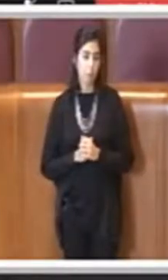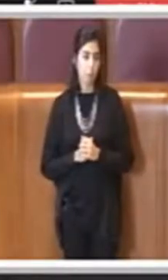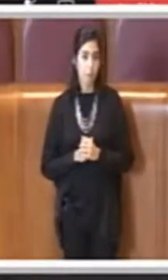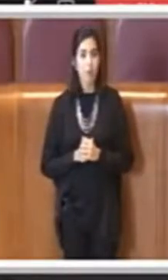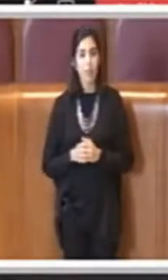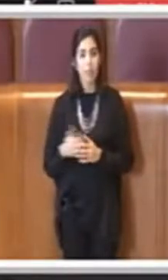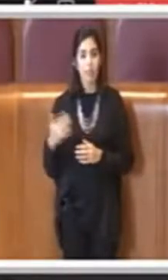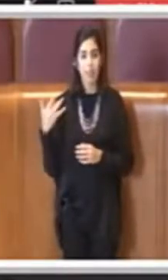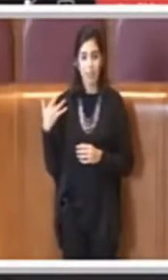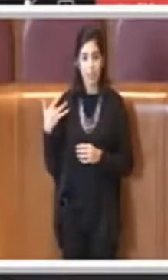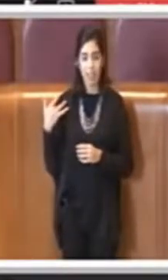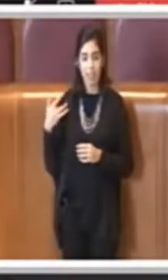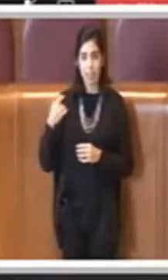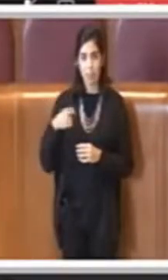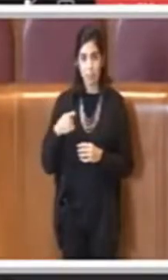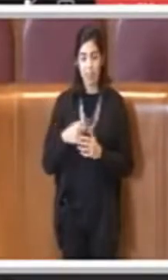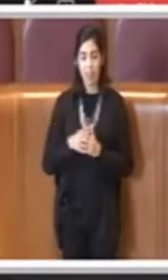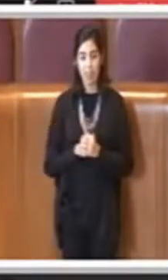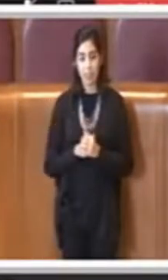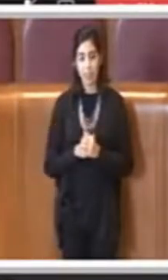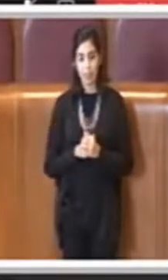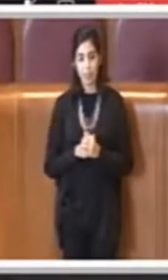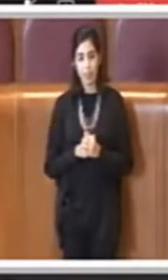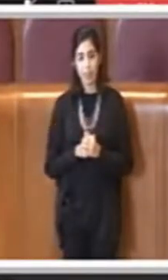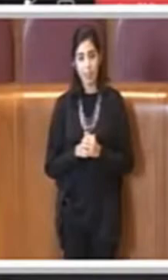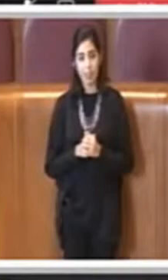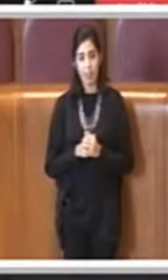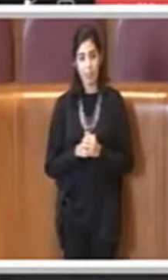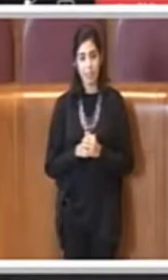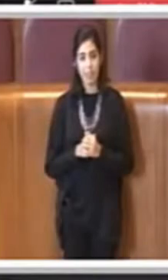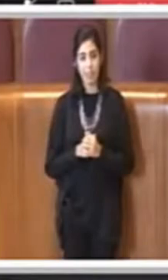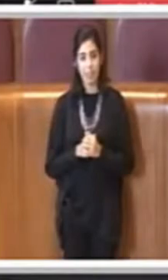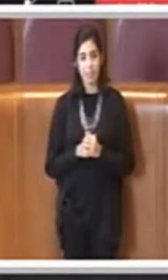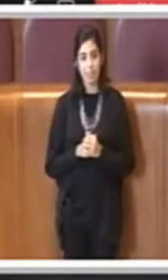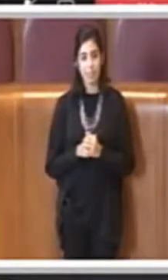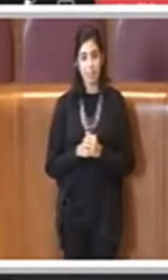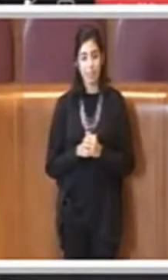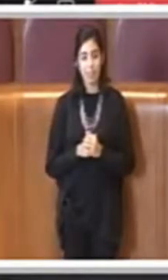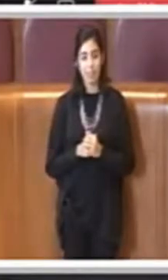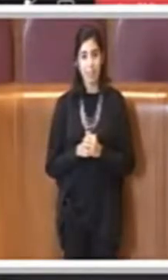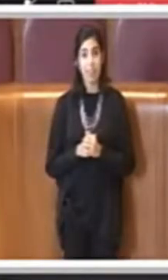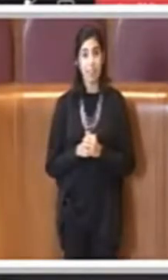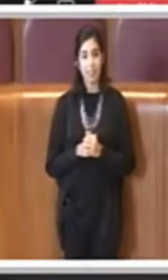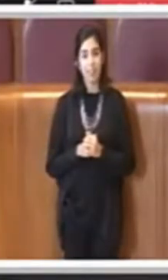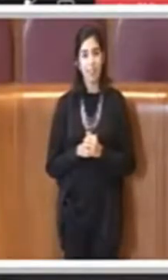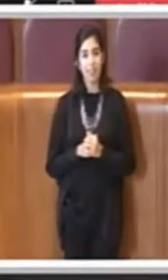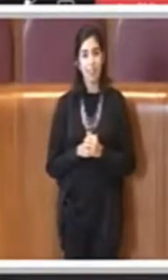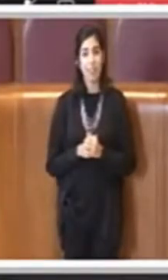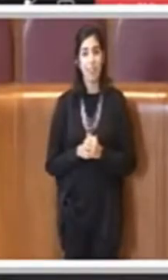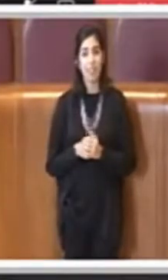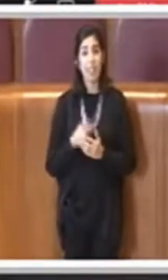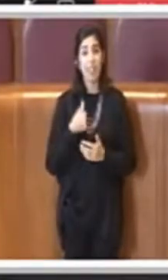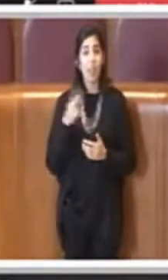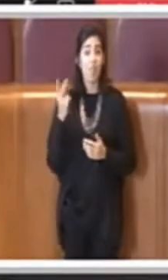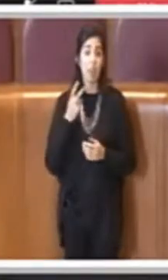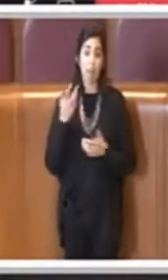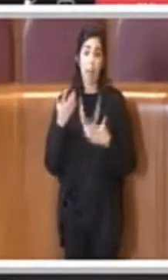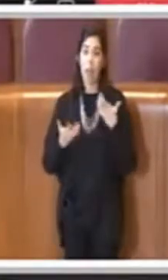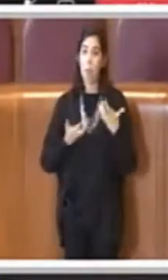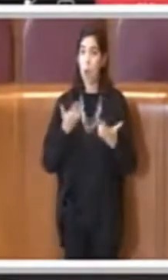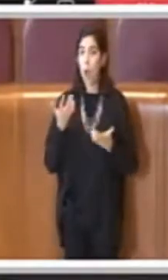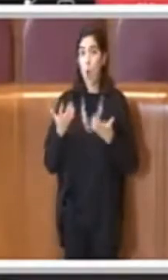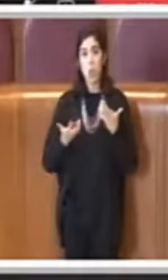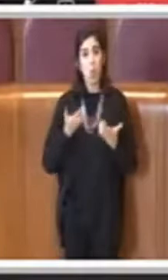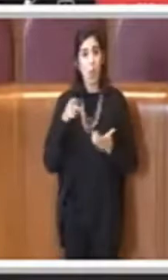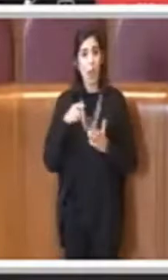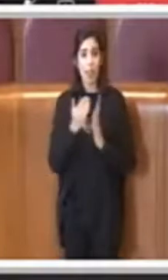Grazie Presidente, io sono veramente emozionata per l'approvazione di